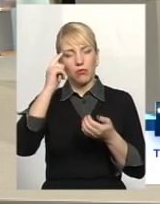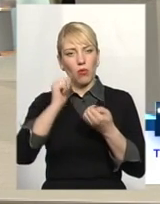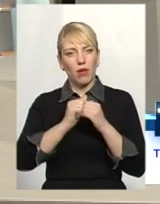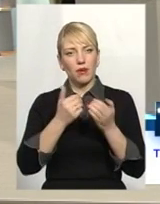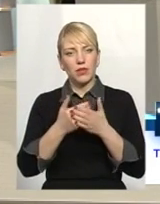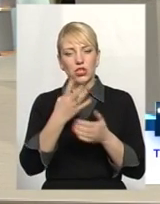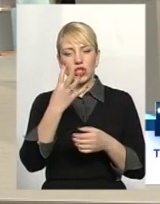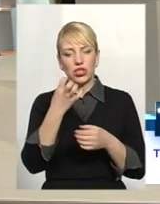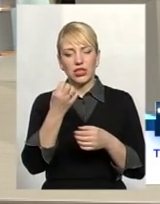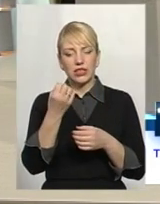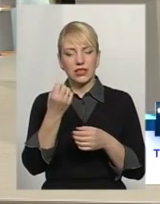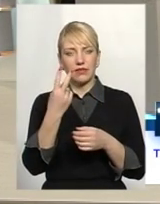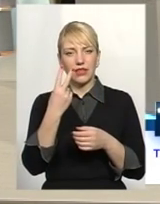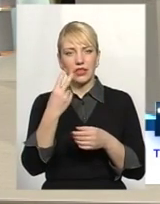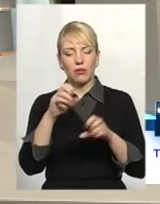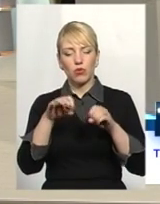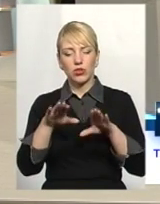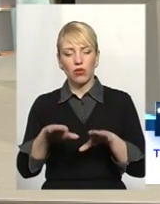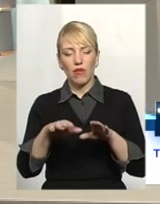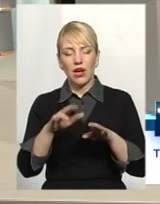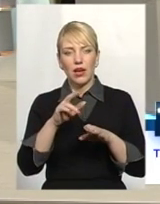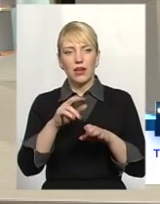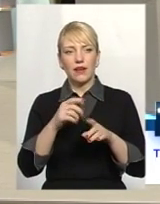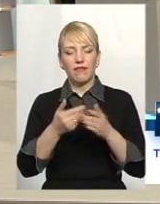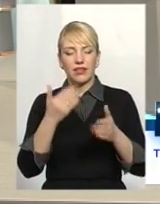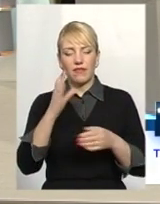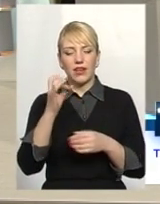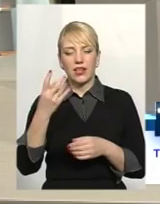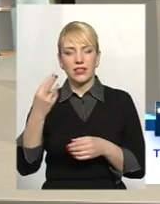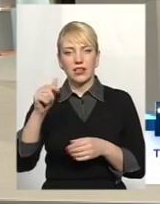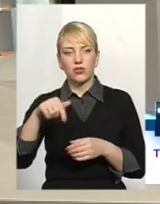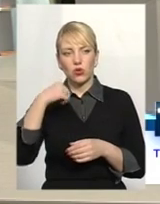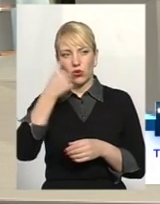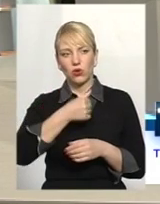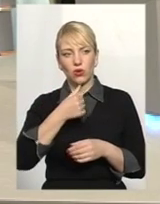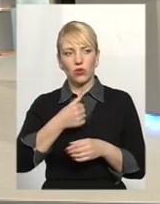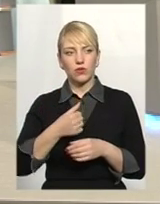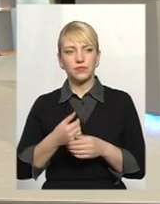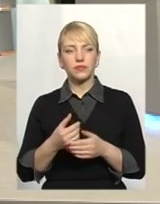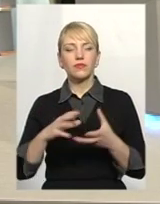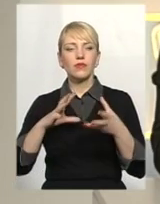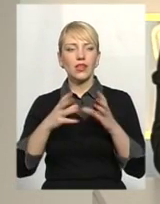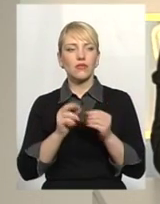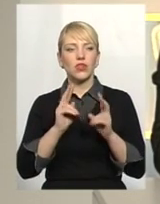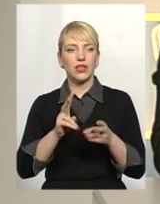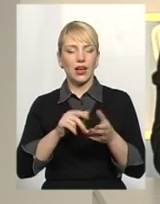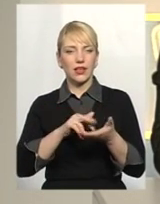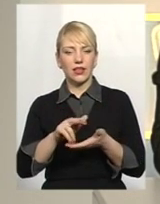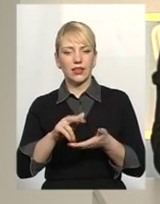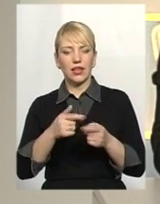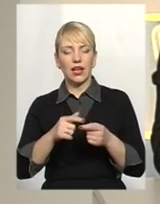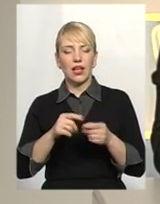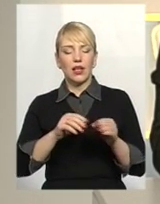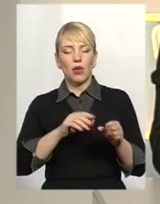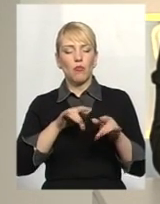постановою НКРІ від березня цього року. А взагалі, як іде процес встановлення загальнобудинкових